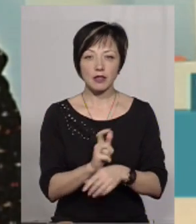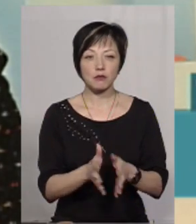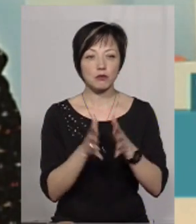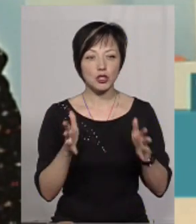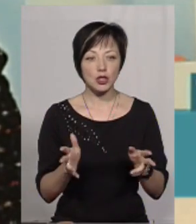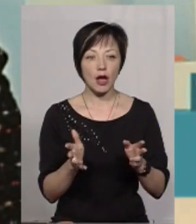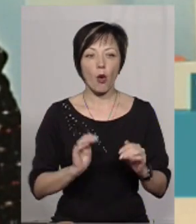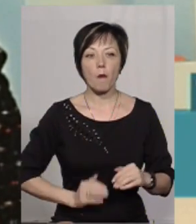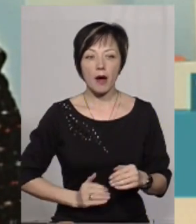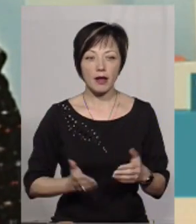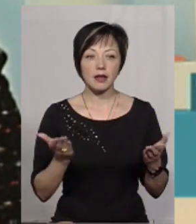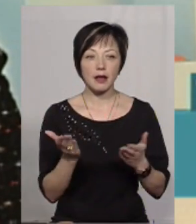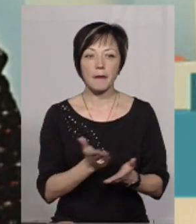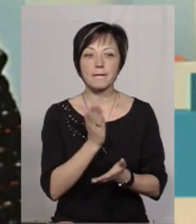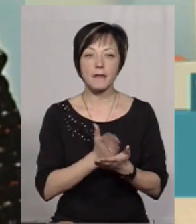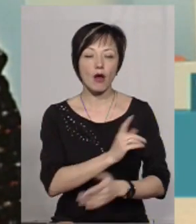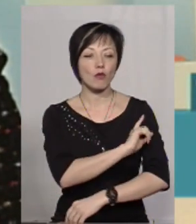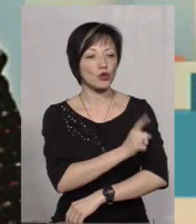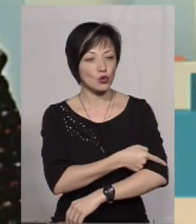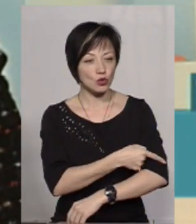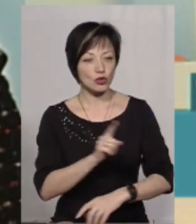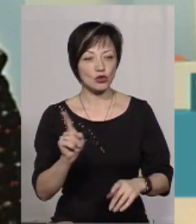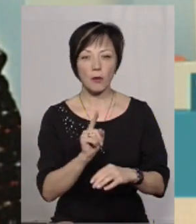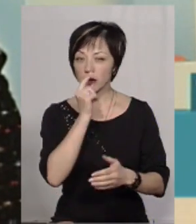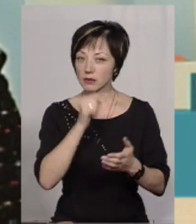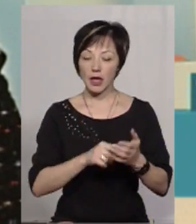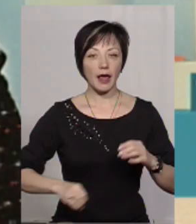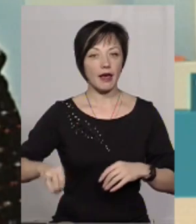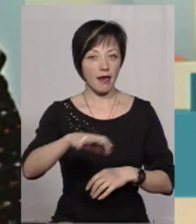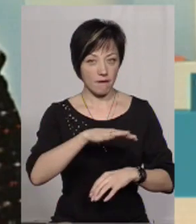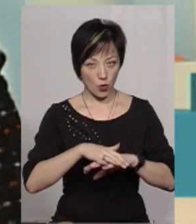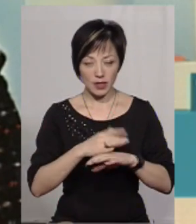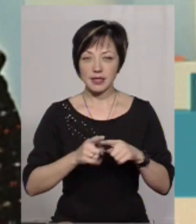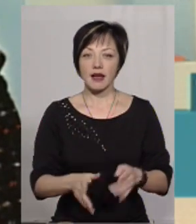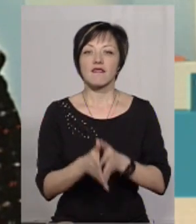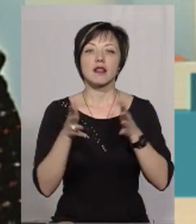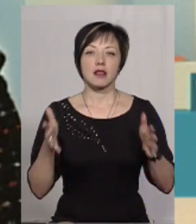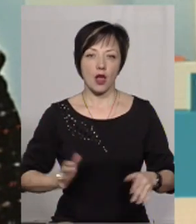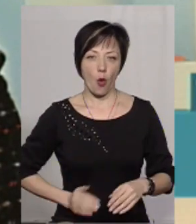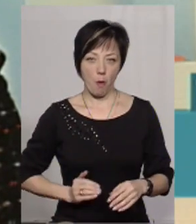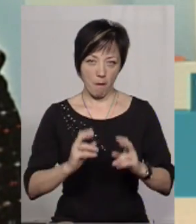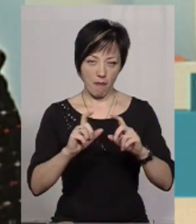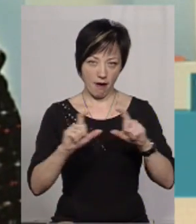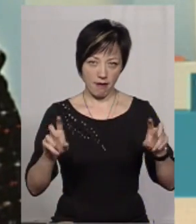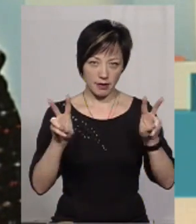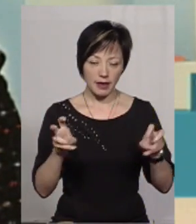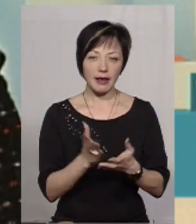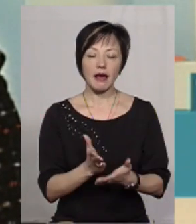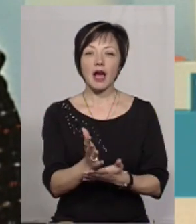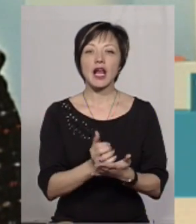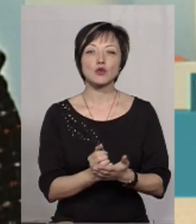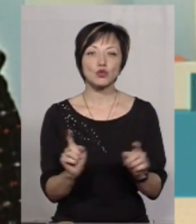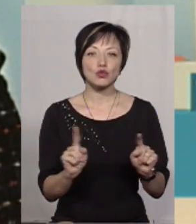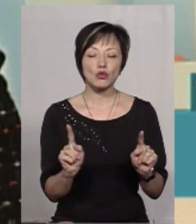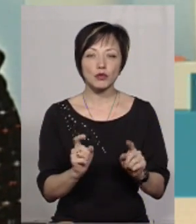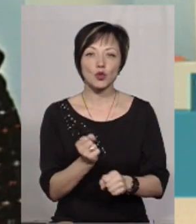більшість тих компаній, які мають потужність для того, щоб виходити на європейські ринки, це великі компанії. Чому? Тому що в них є ресурс для